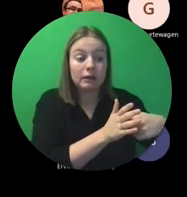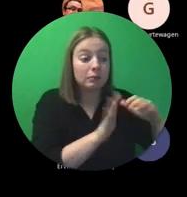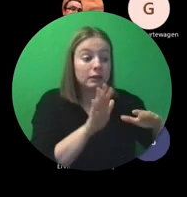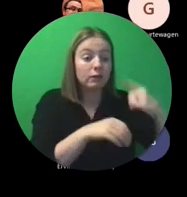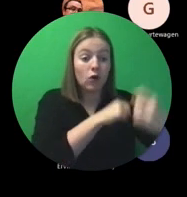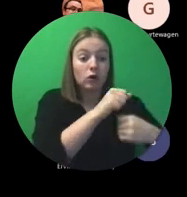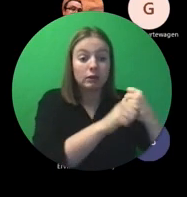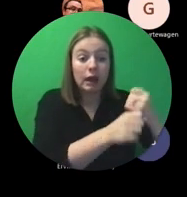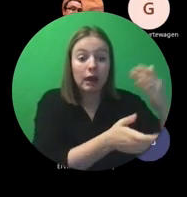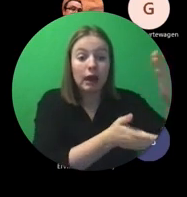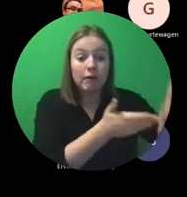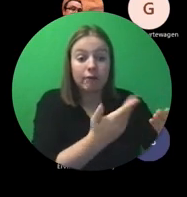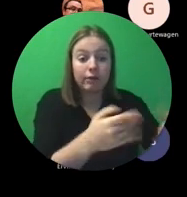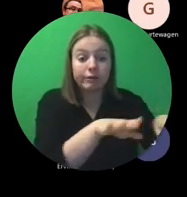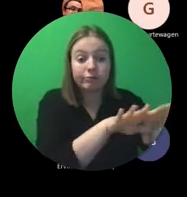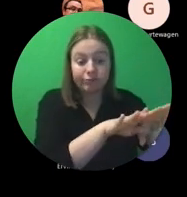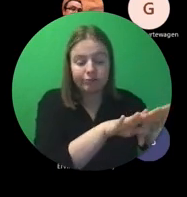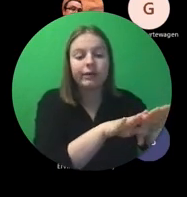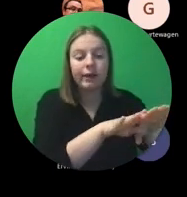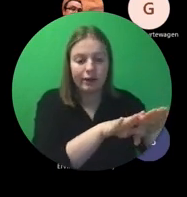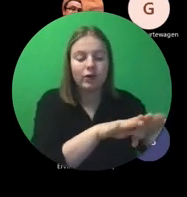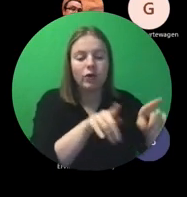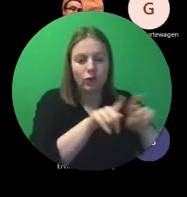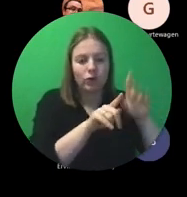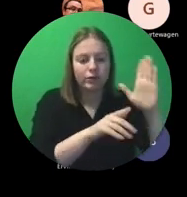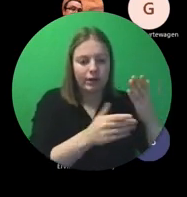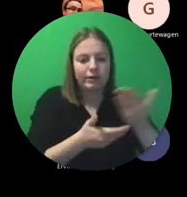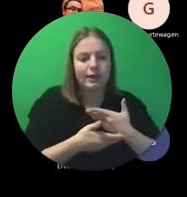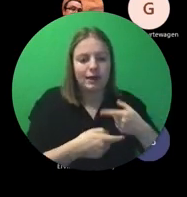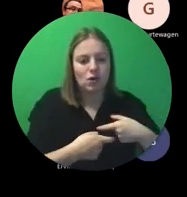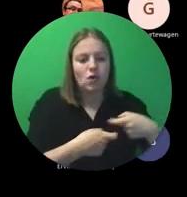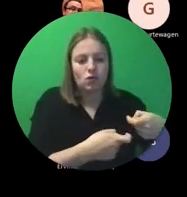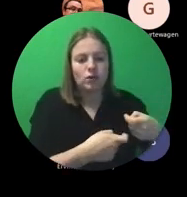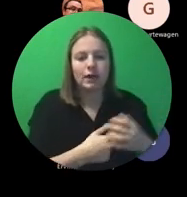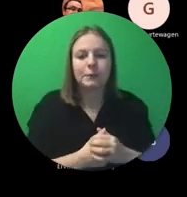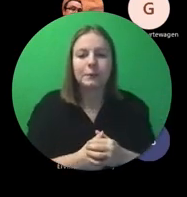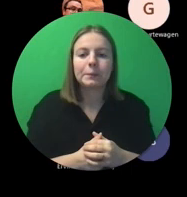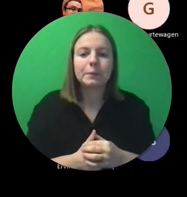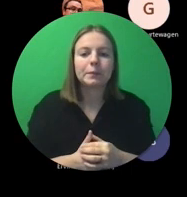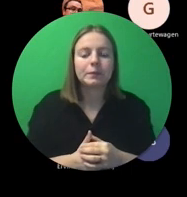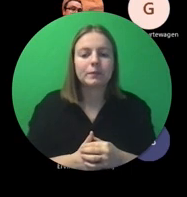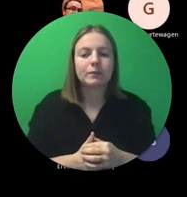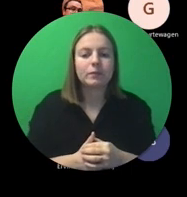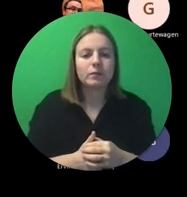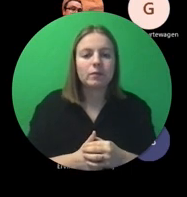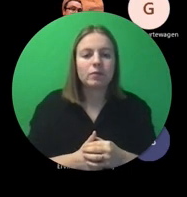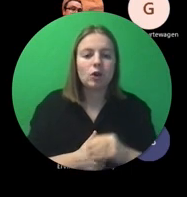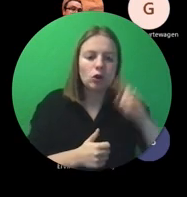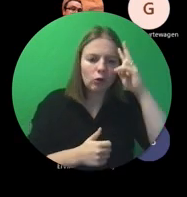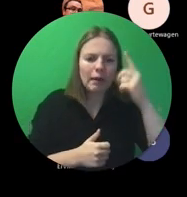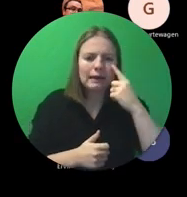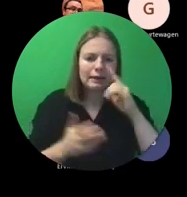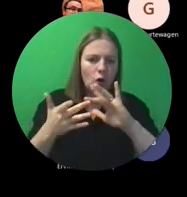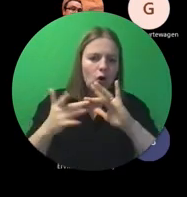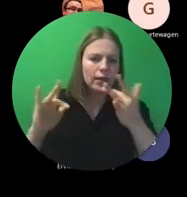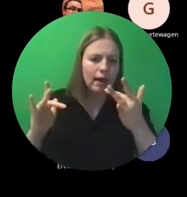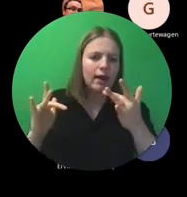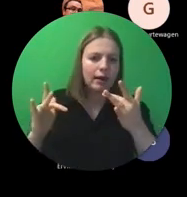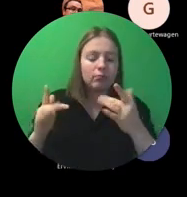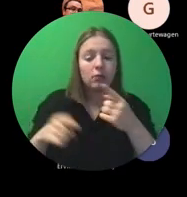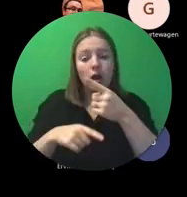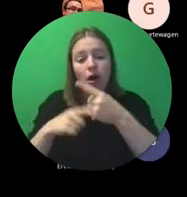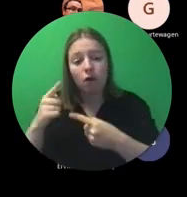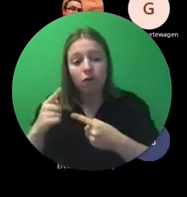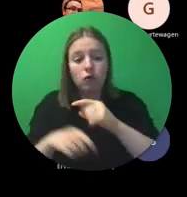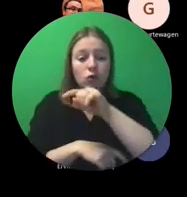volgend jaar afgesloten wordt dan ga je daar ook een uitnodiging voor krijgen dat zal normaal gezien online zijn dat is dan een half